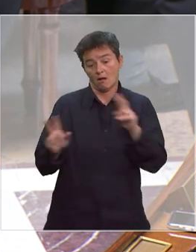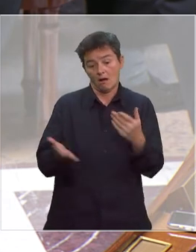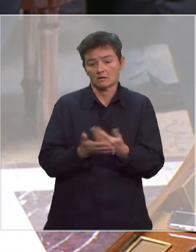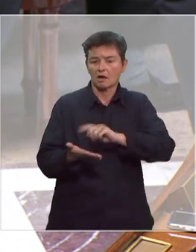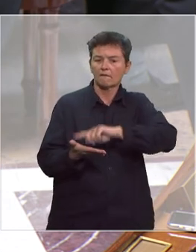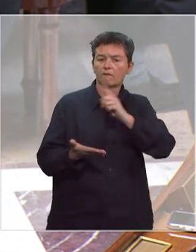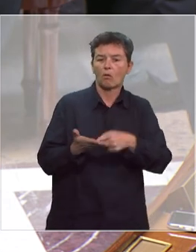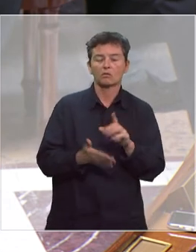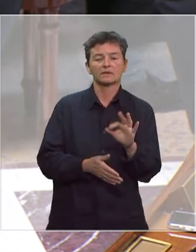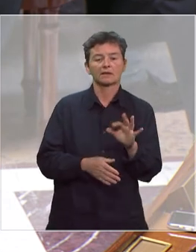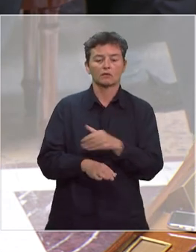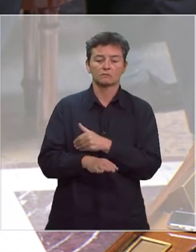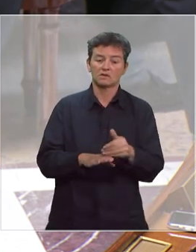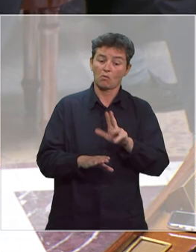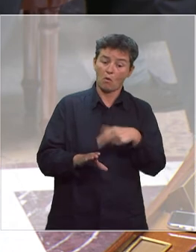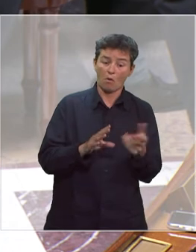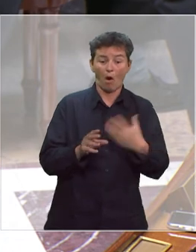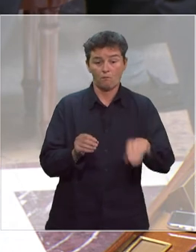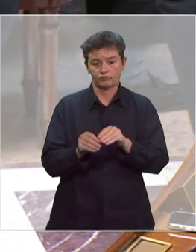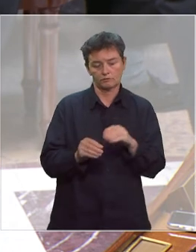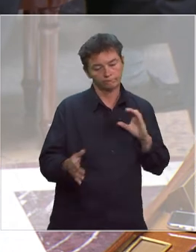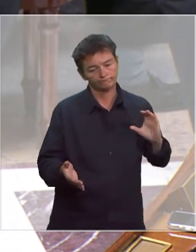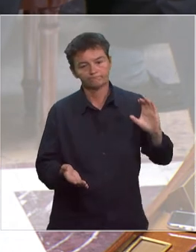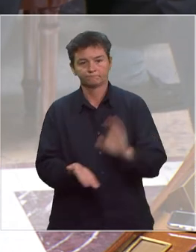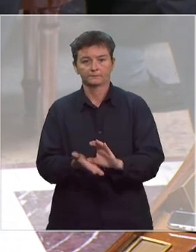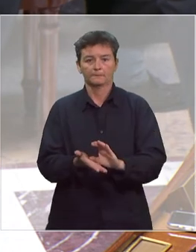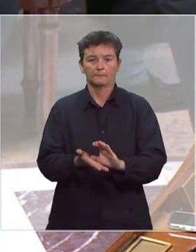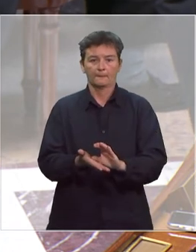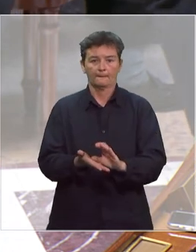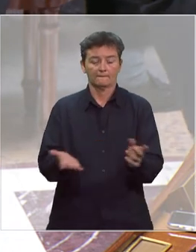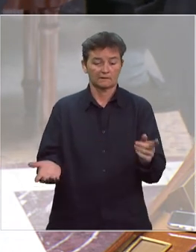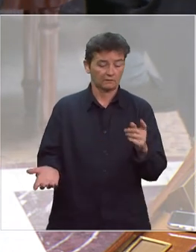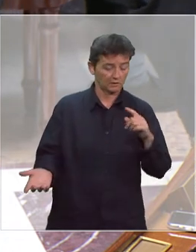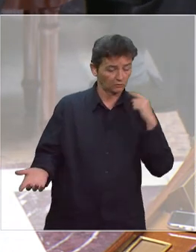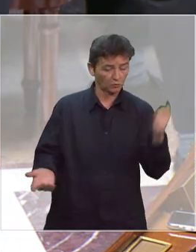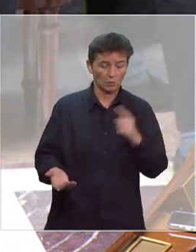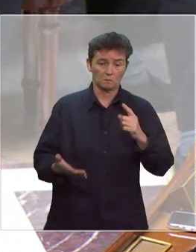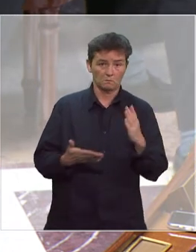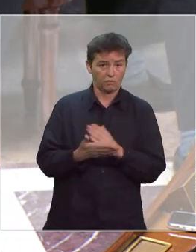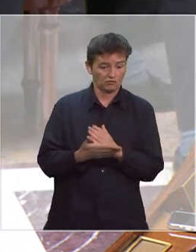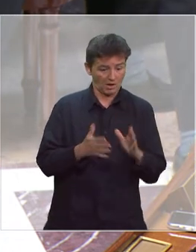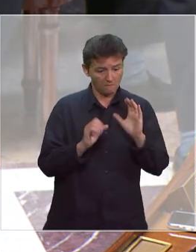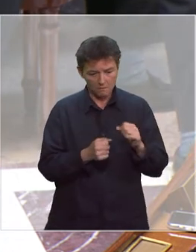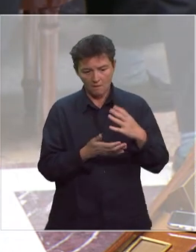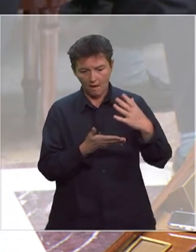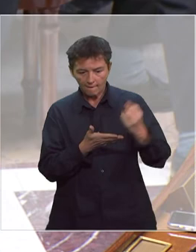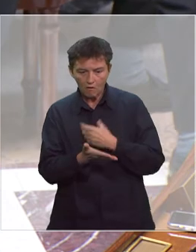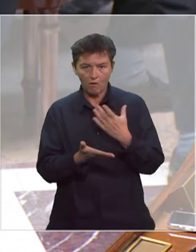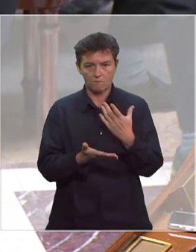de 50 millions d'euros supplémentaires qui a été débloqué pour que pas un seul projet capable de nous informer